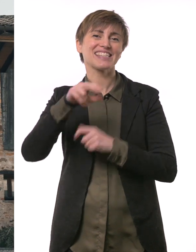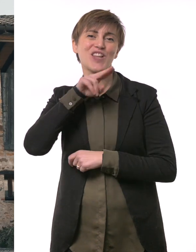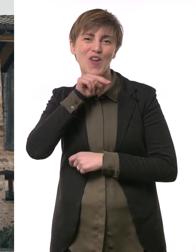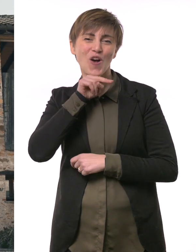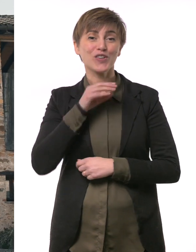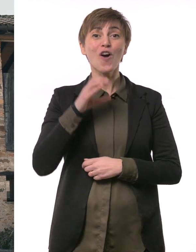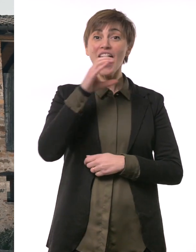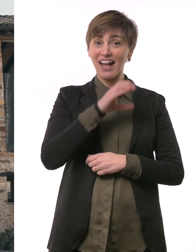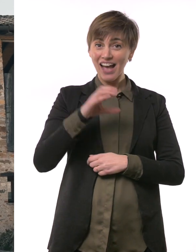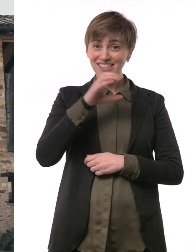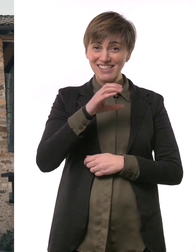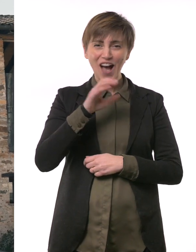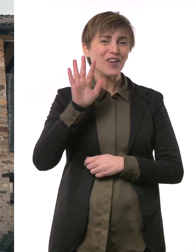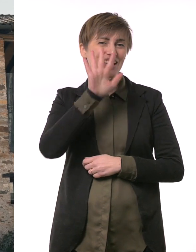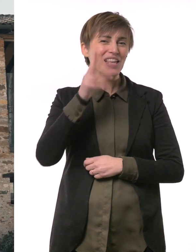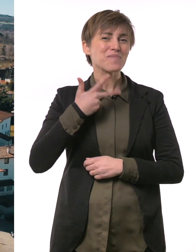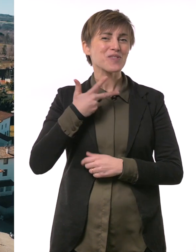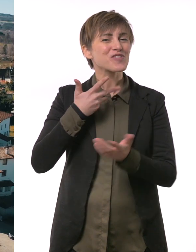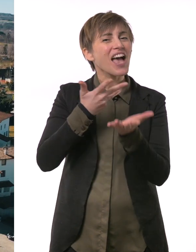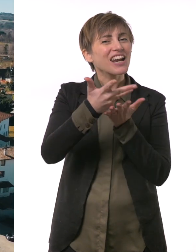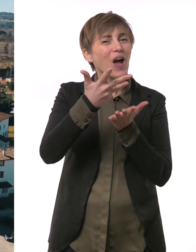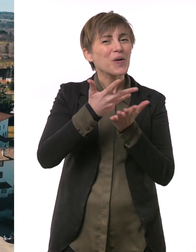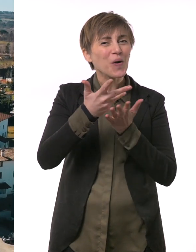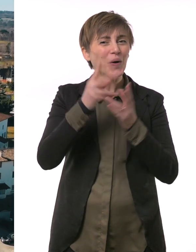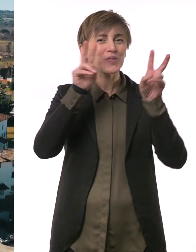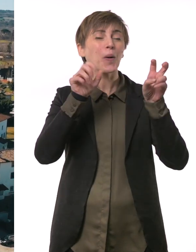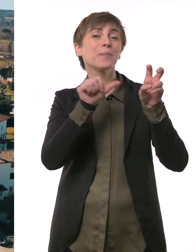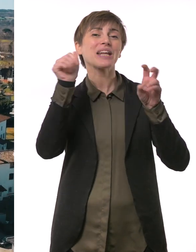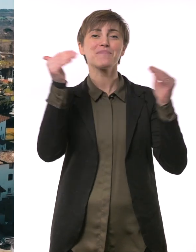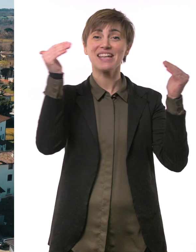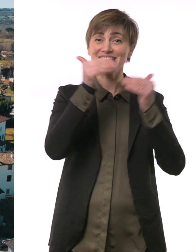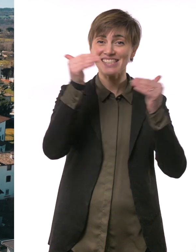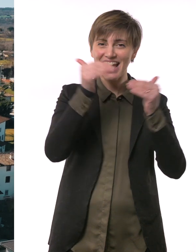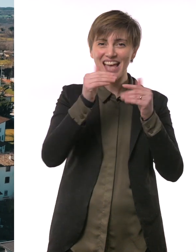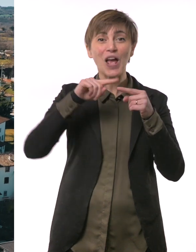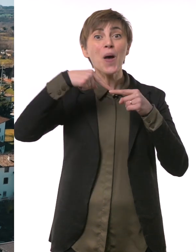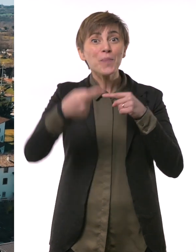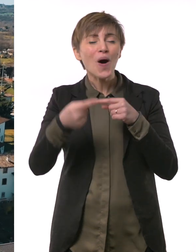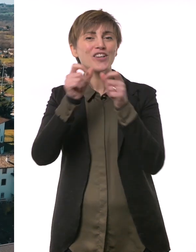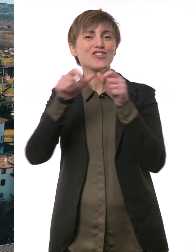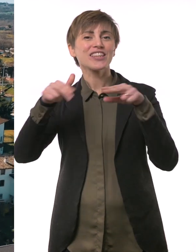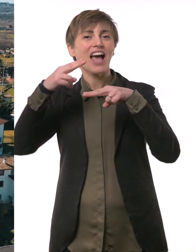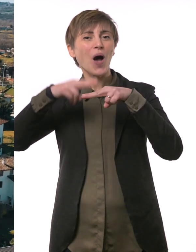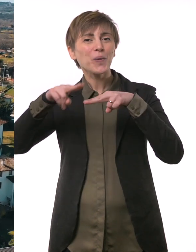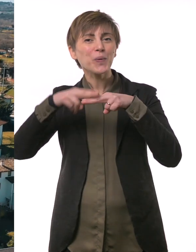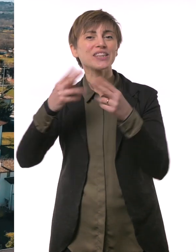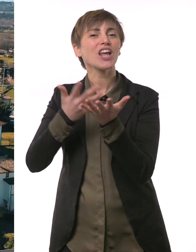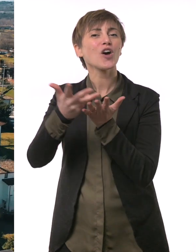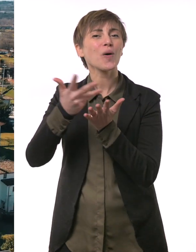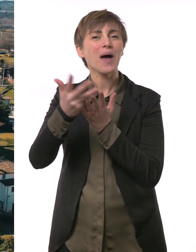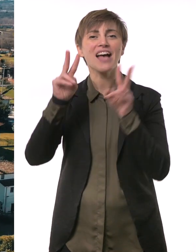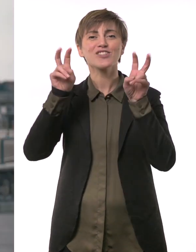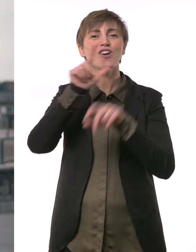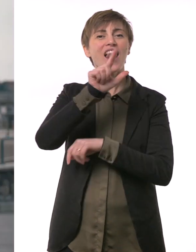è ambientato ad esempio Prime di Sere o il racconto La casa di Corosse e poi abbiamo Udine dove è ambientato il romanzo La